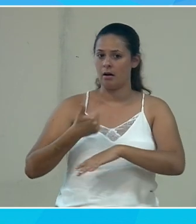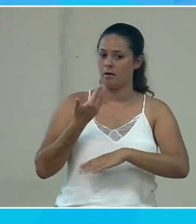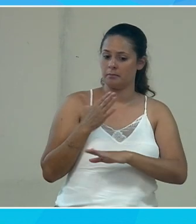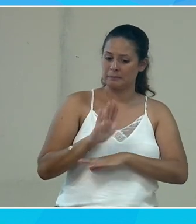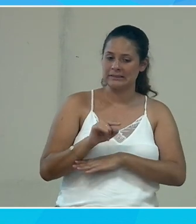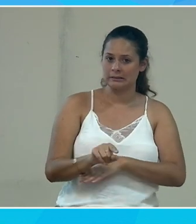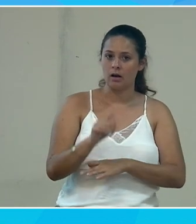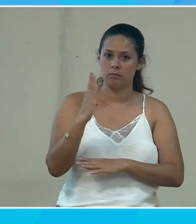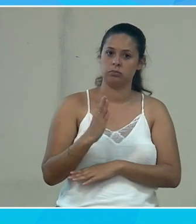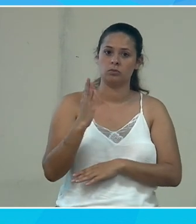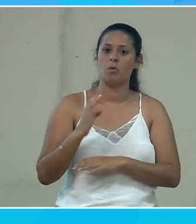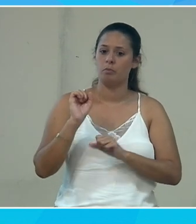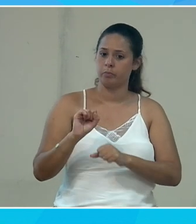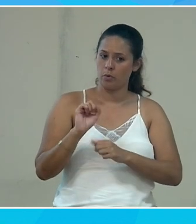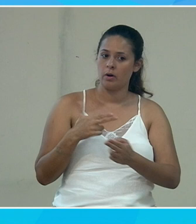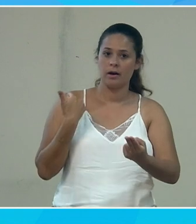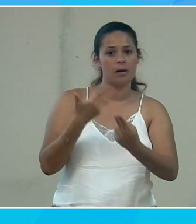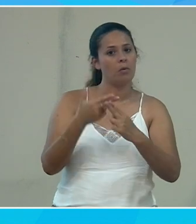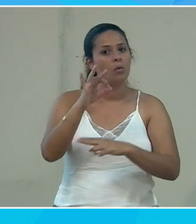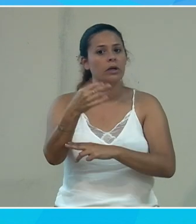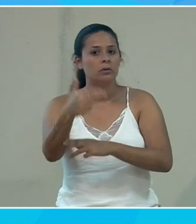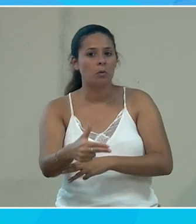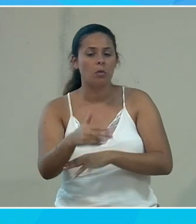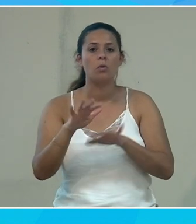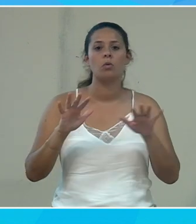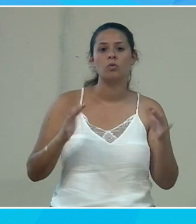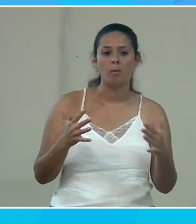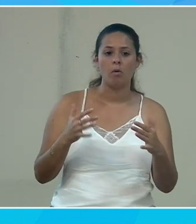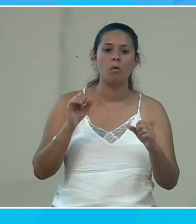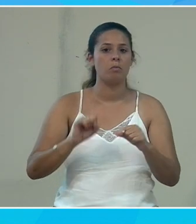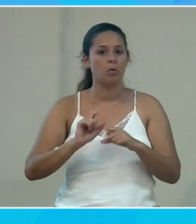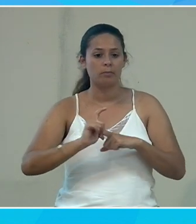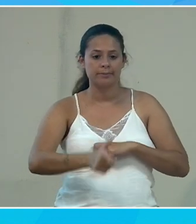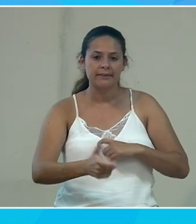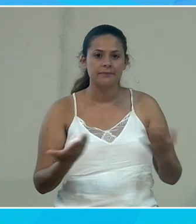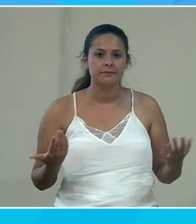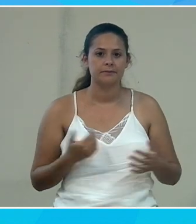besoin est-ce que Microsoft peut y répondre ou pas comment est-ce qu'on peut procéder